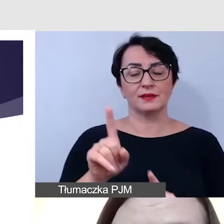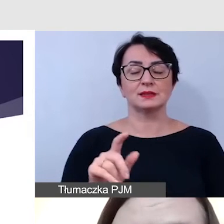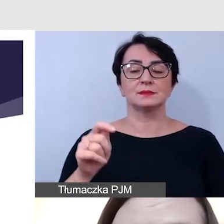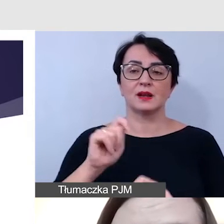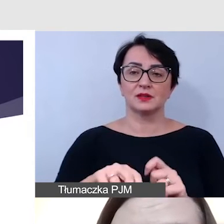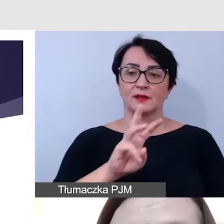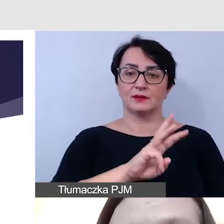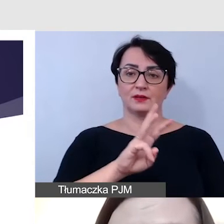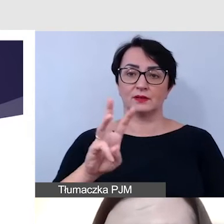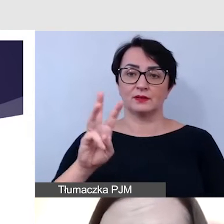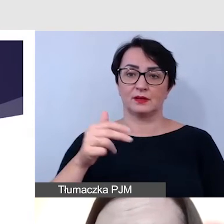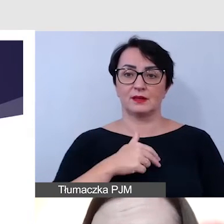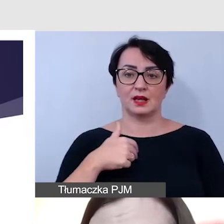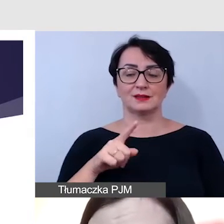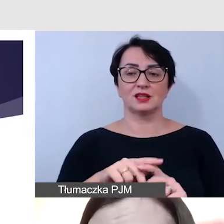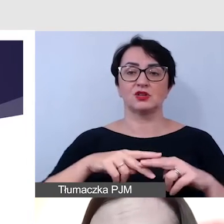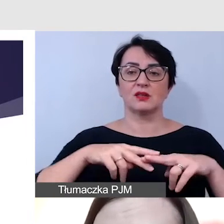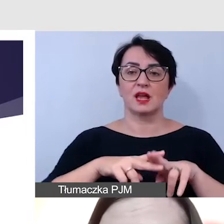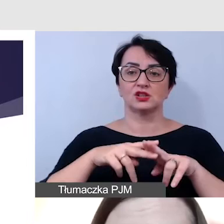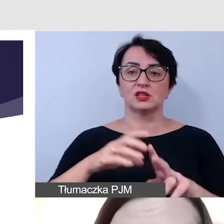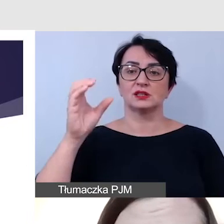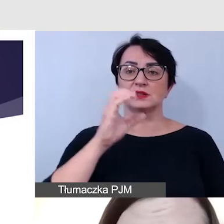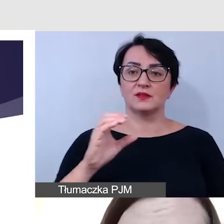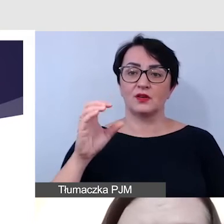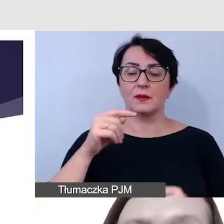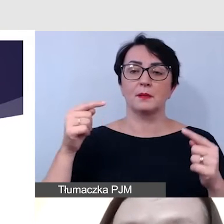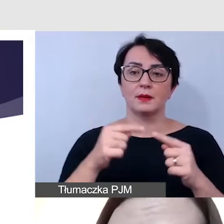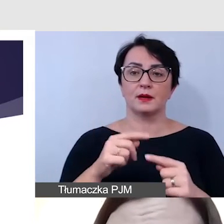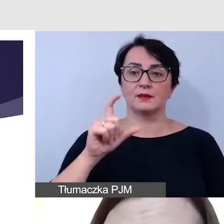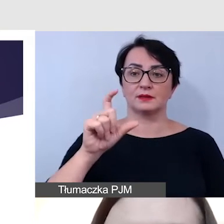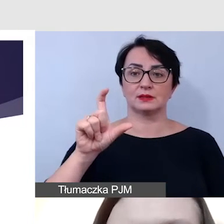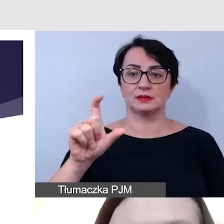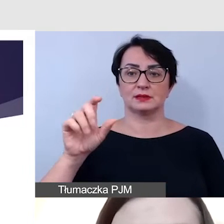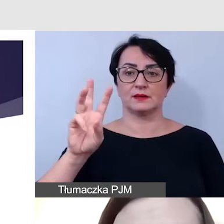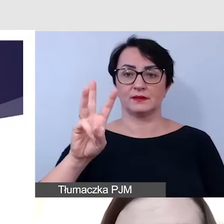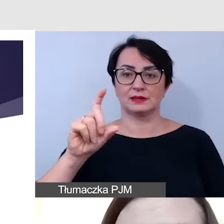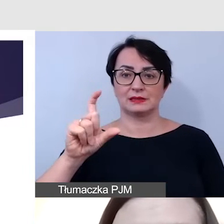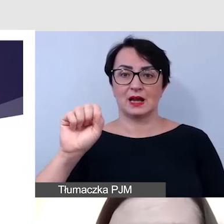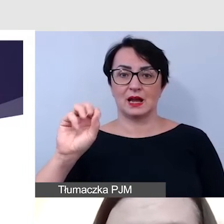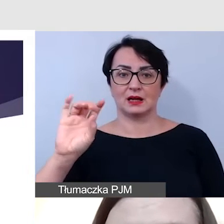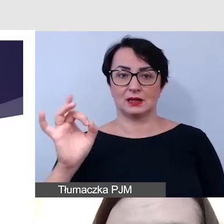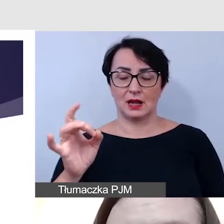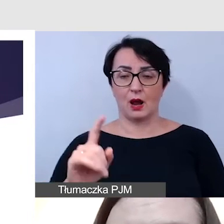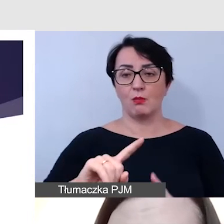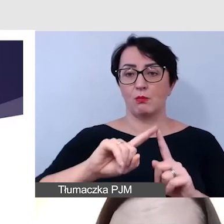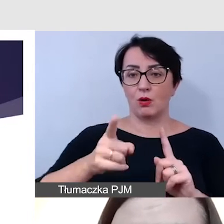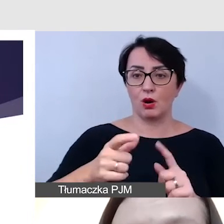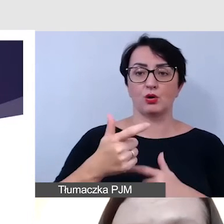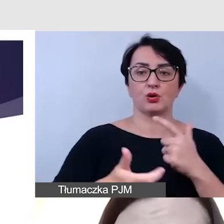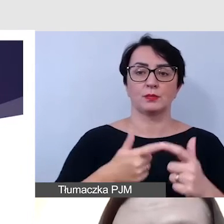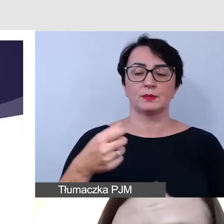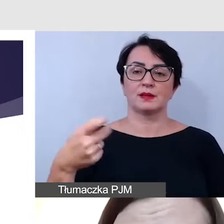strona internetowa i narzędzia cyfrowe są zgodne z WCAG. Post factum dodajemy napisy zamknięte dla